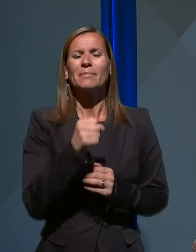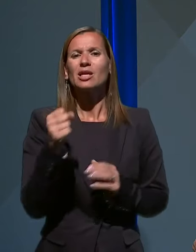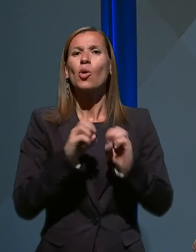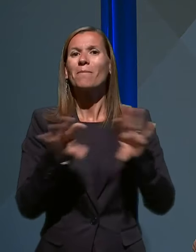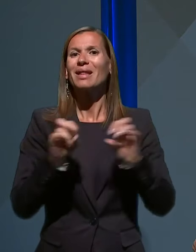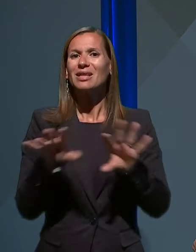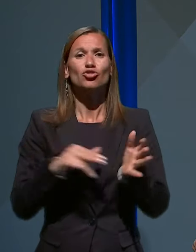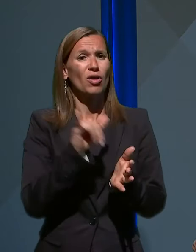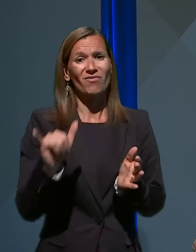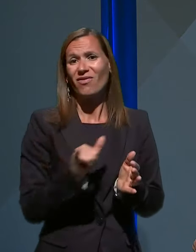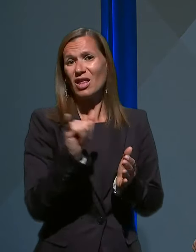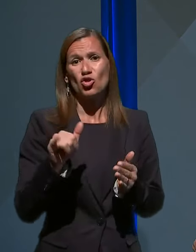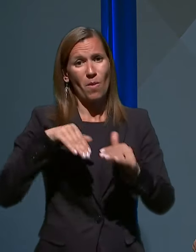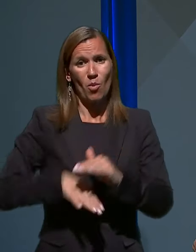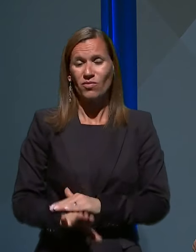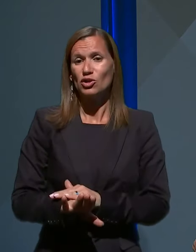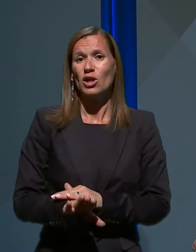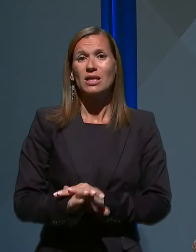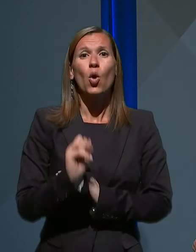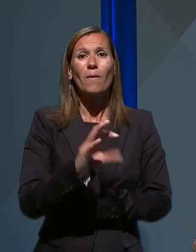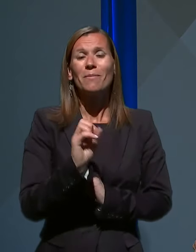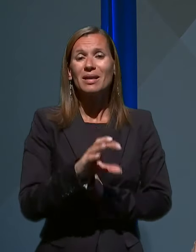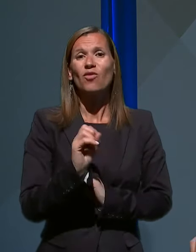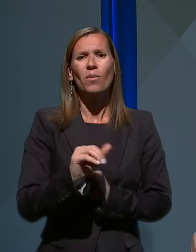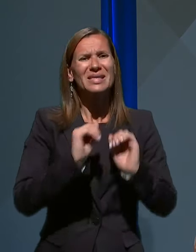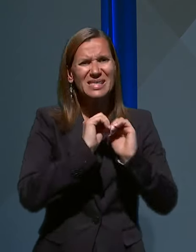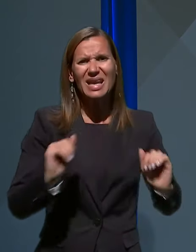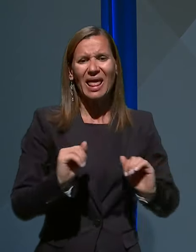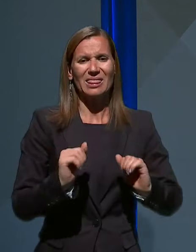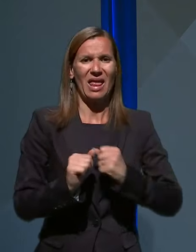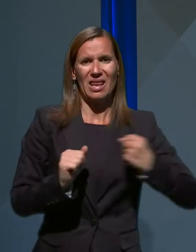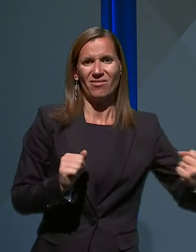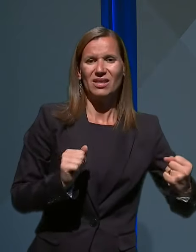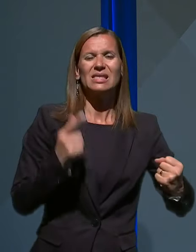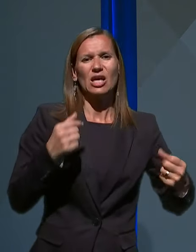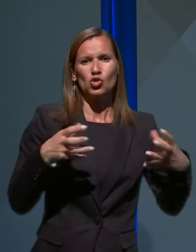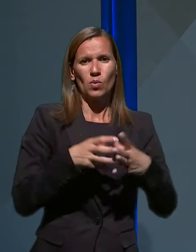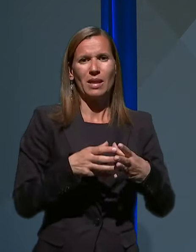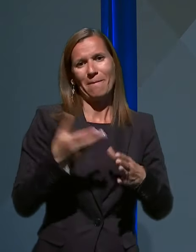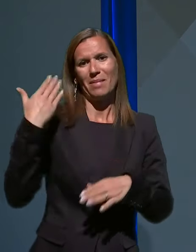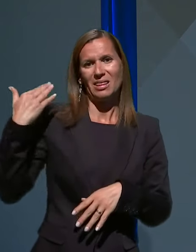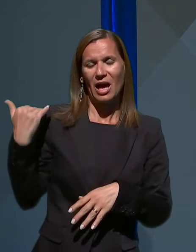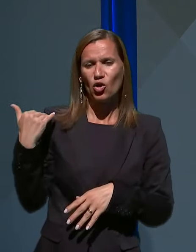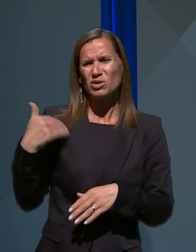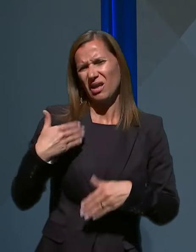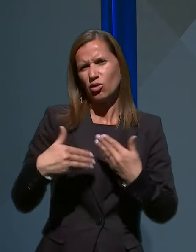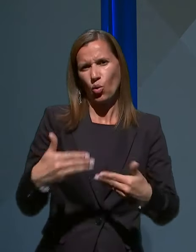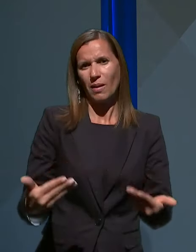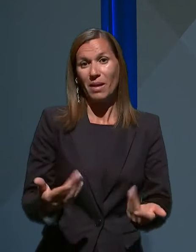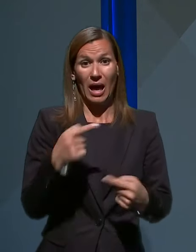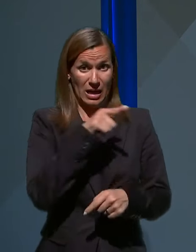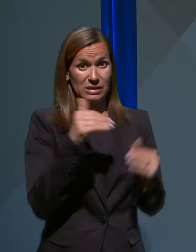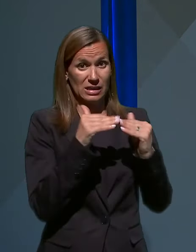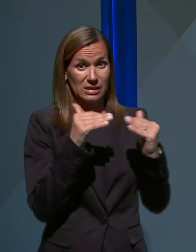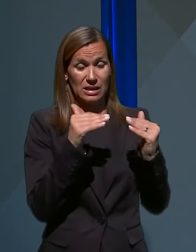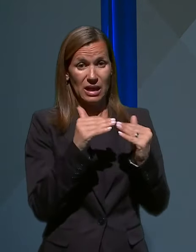še vedno podvrženi vplivom skrajne levice iz naše skupne preteklosti in tako naprej se s tem strinjate, ne